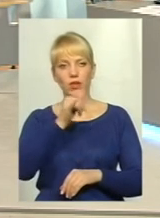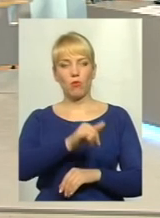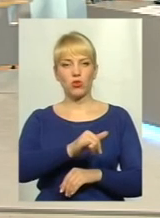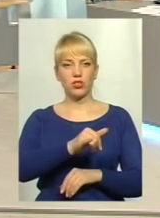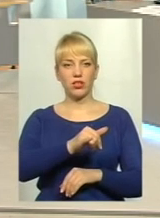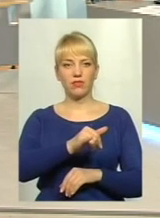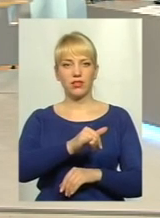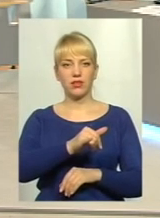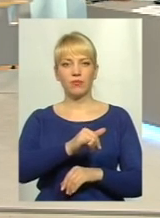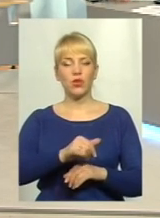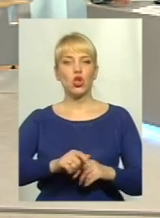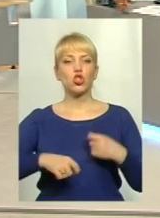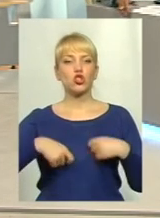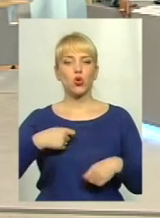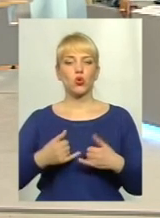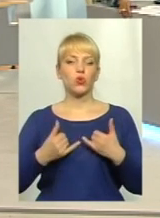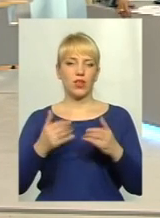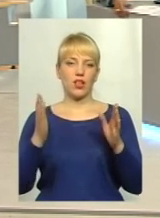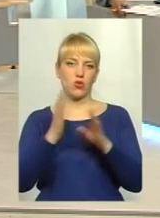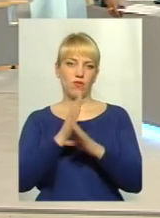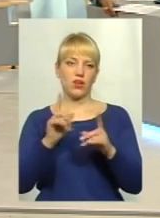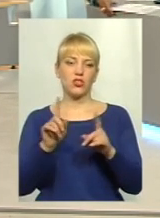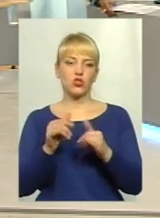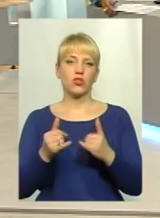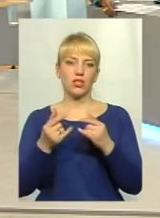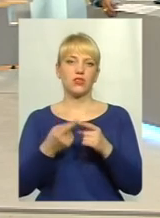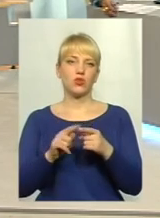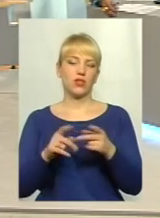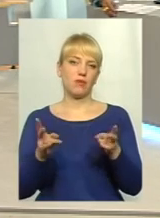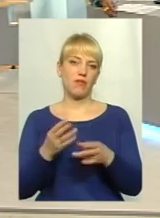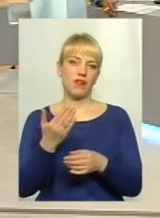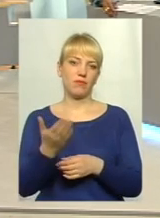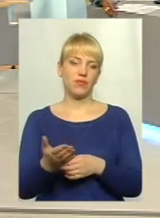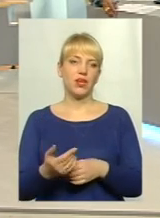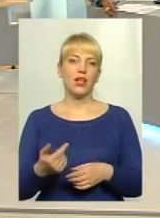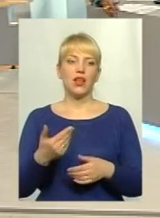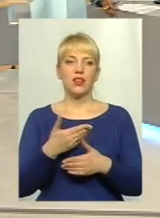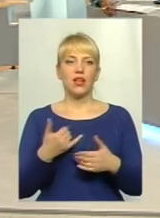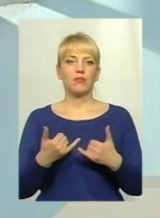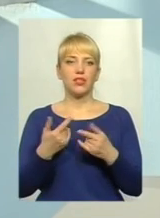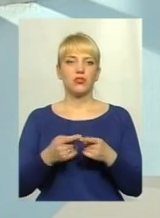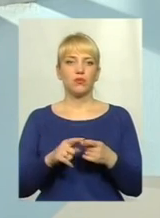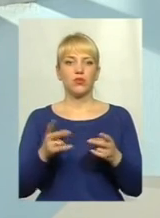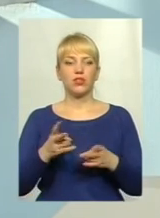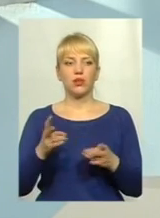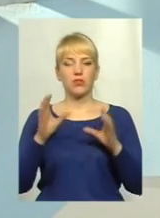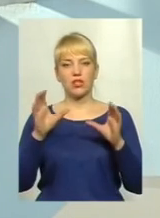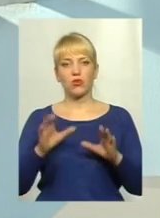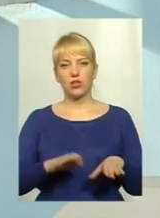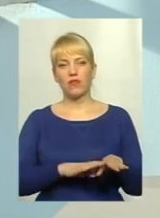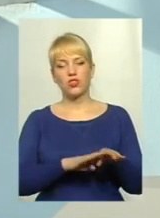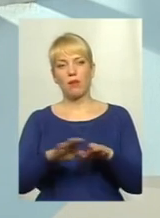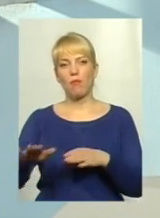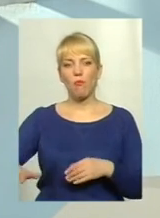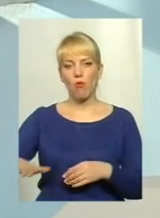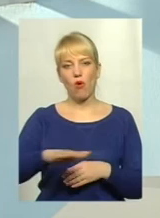шкоду для довкілля? І що для цього потрібно вам? Нам для цього потрібні законодавчі поли, для того, щоб були